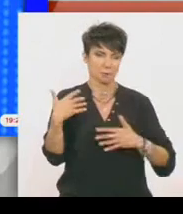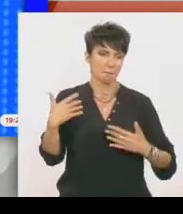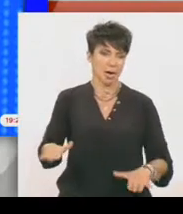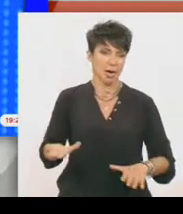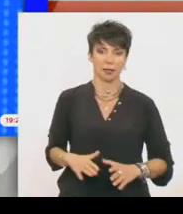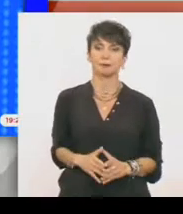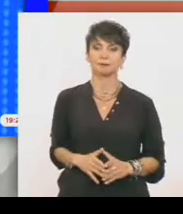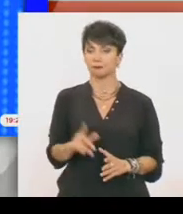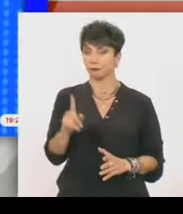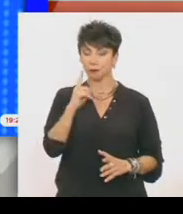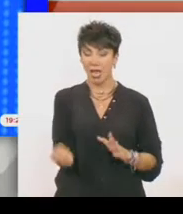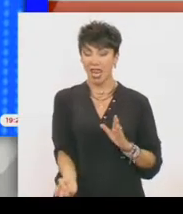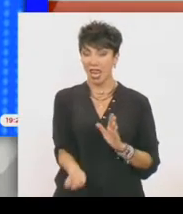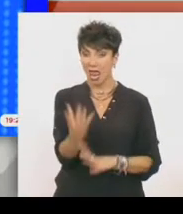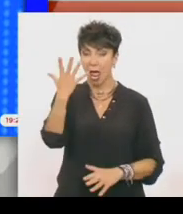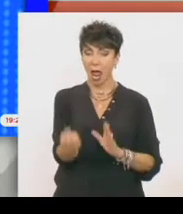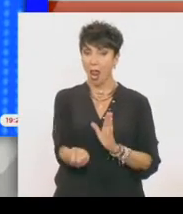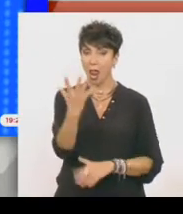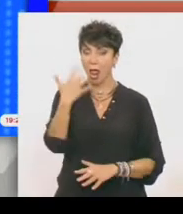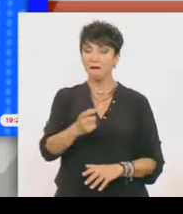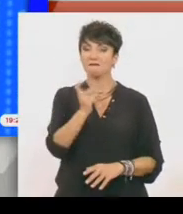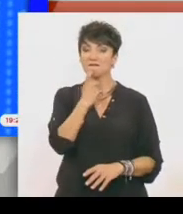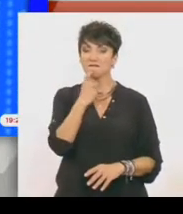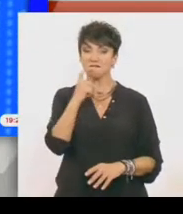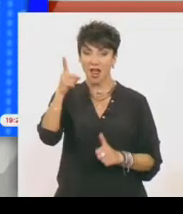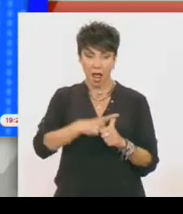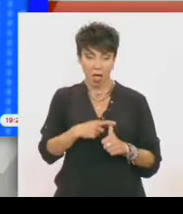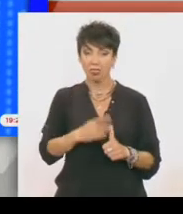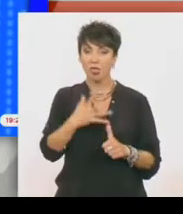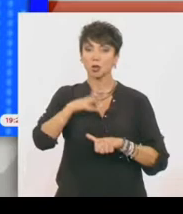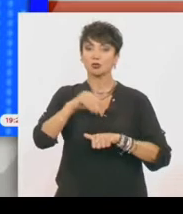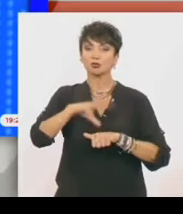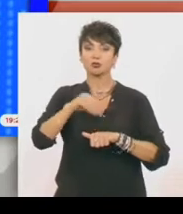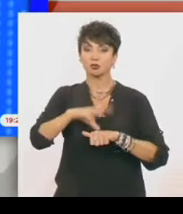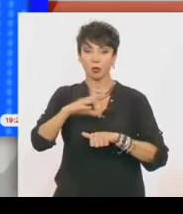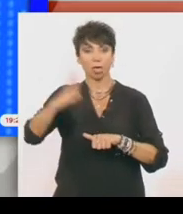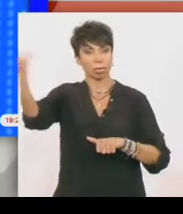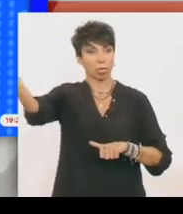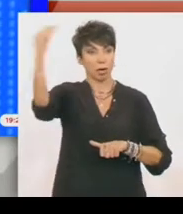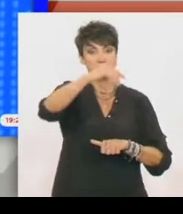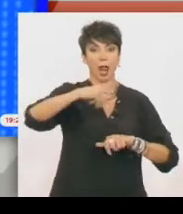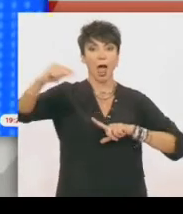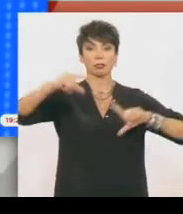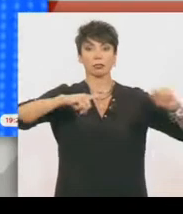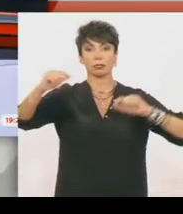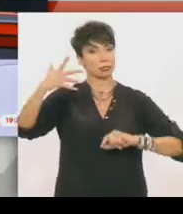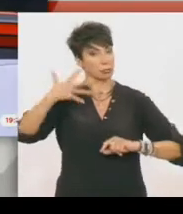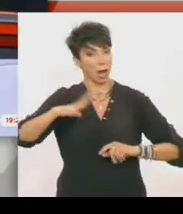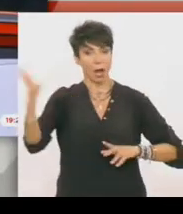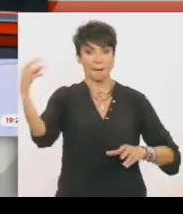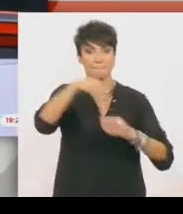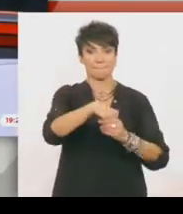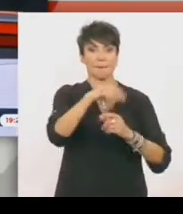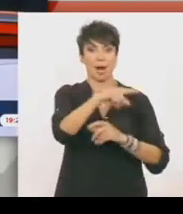Τώρα είναι πολύ σημαντική η είδηση. Φιλανδία και Σουηδία και ενδεχομένως όχι μόνες τους οδεύουν προς το ΝΑΤΟ. Πέτρος Γκάζιας, θυμίζουμε τις